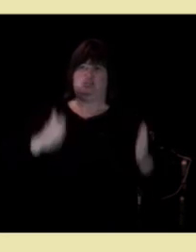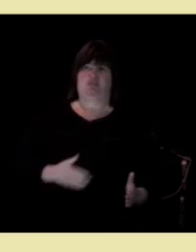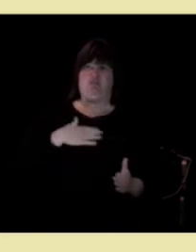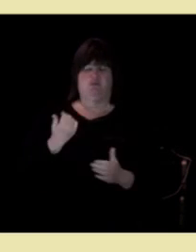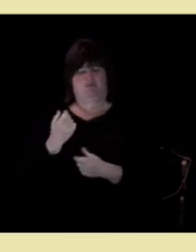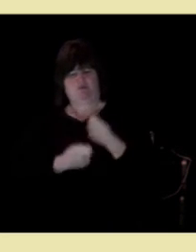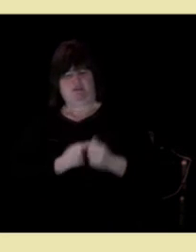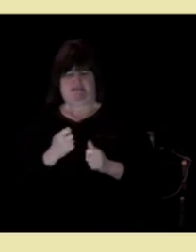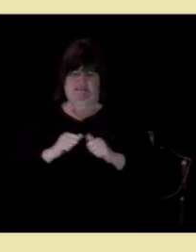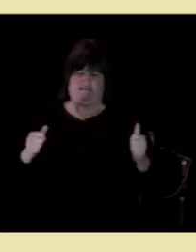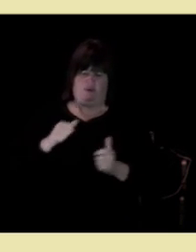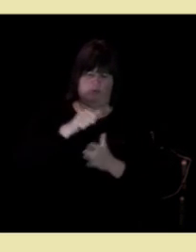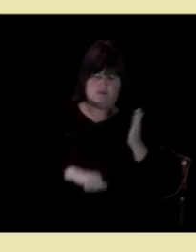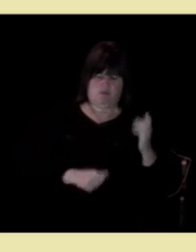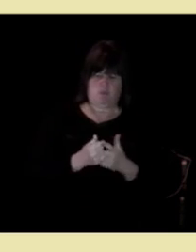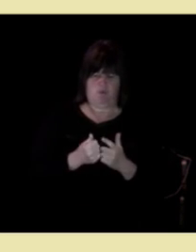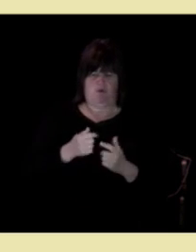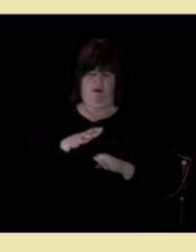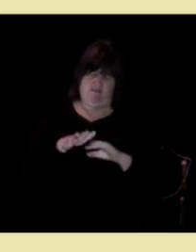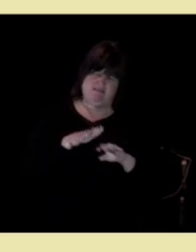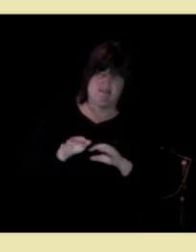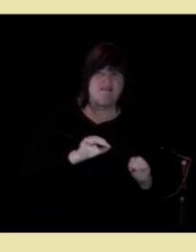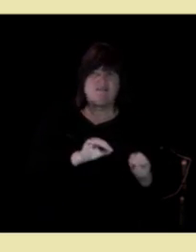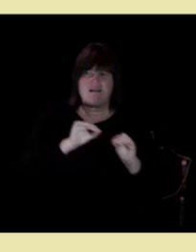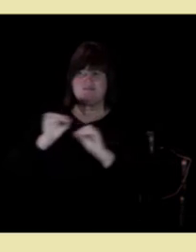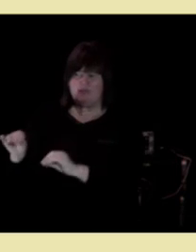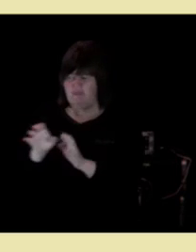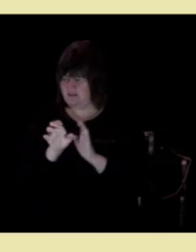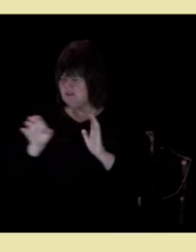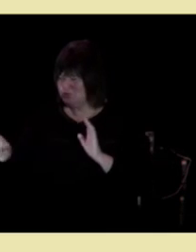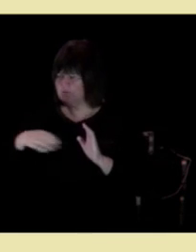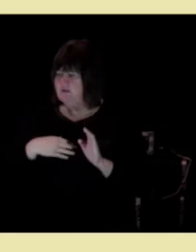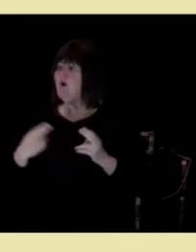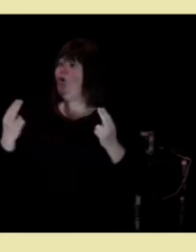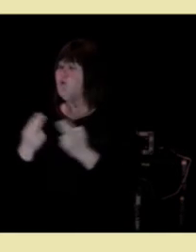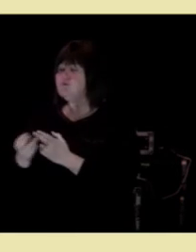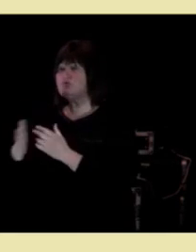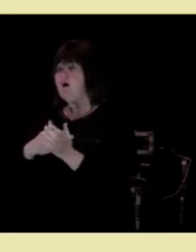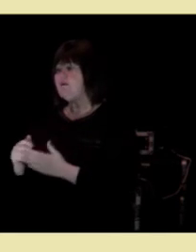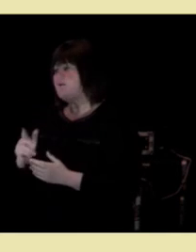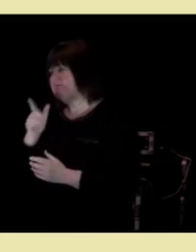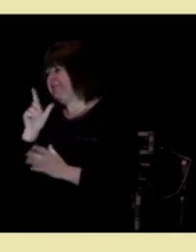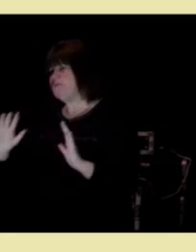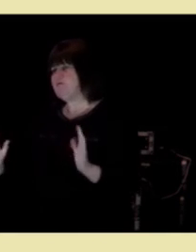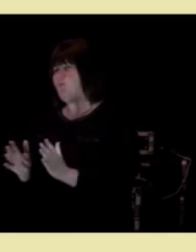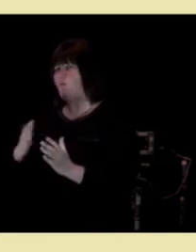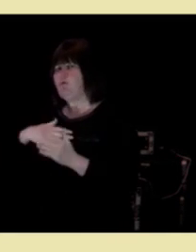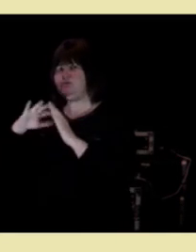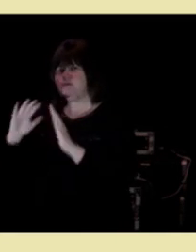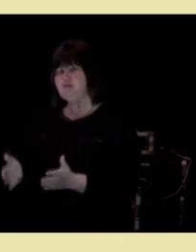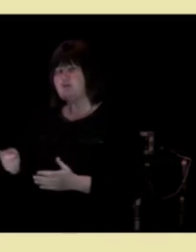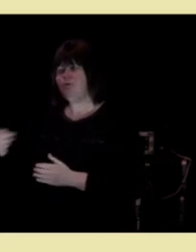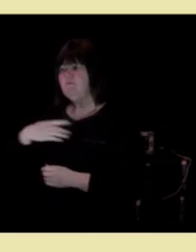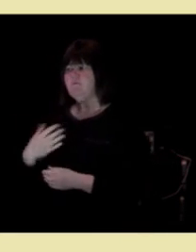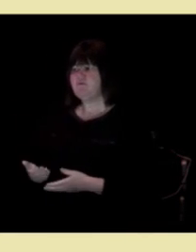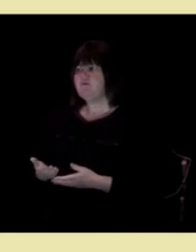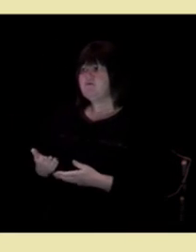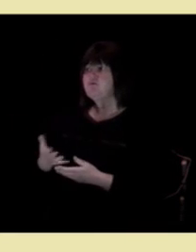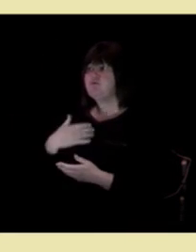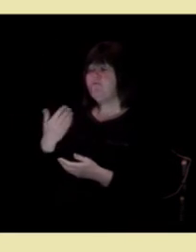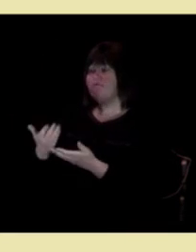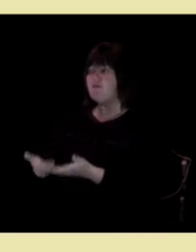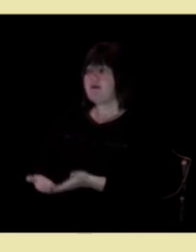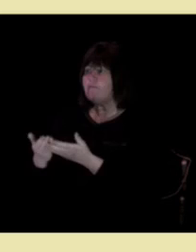transplantasjoner. De skal også handle om de små sykehusene som med hjelp av moderne teknologi gir